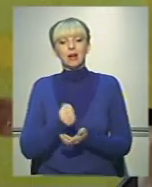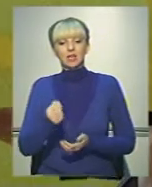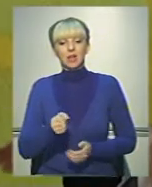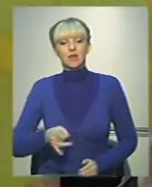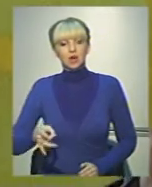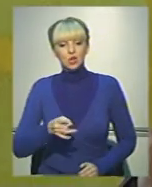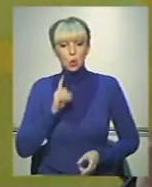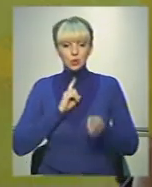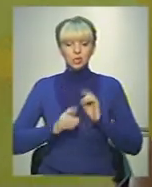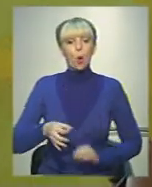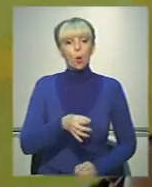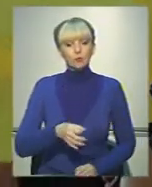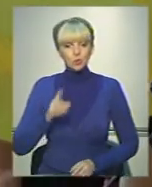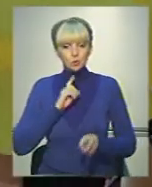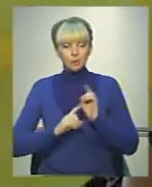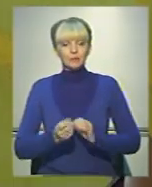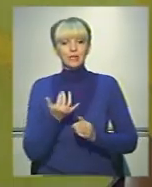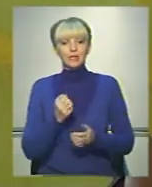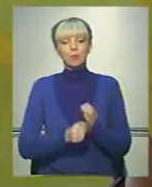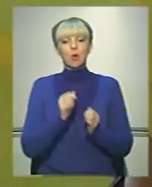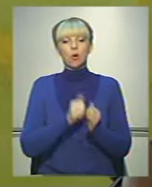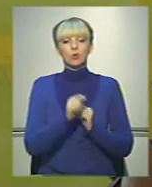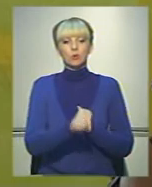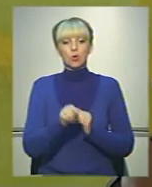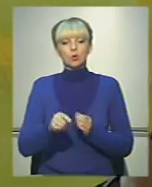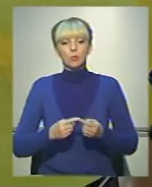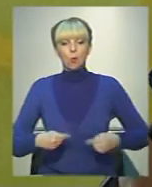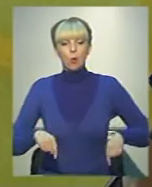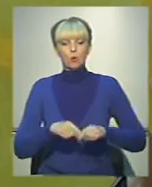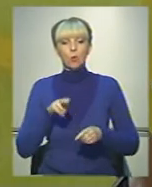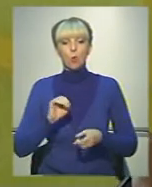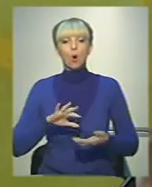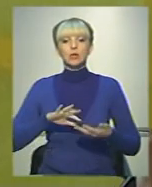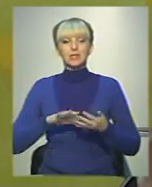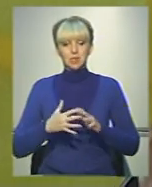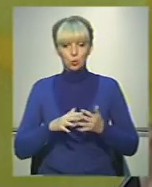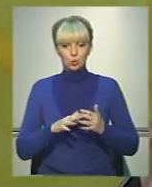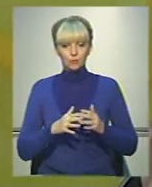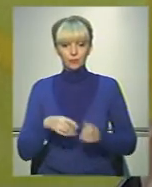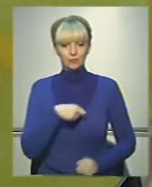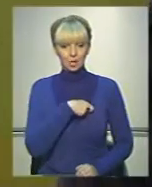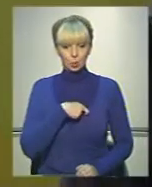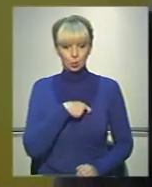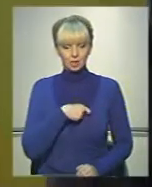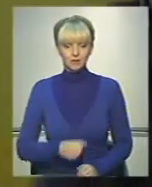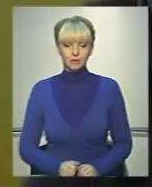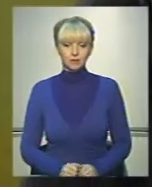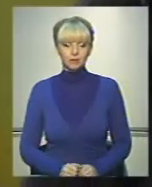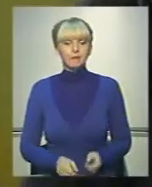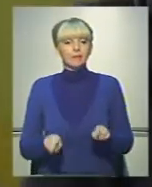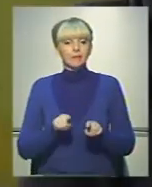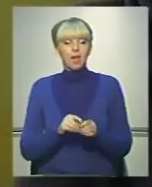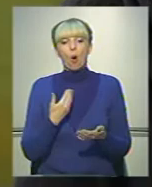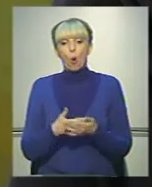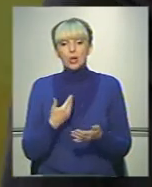скільки кандидатів до власної ради, скільки по кожному округу йде по селу депутатів. Проте